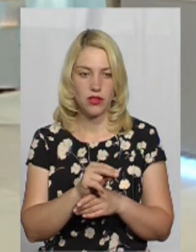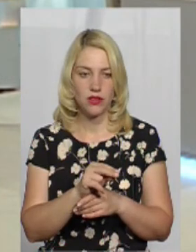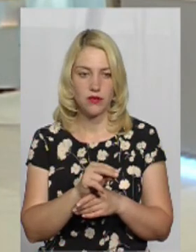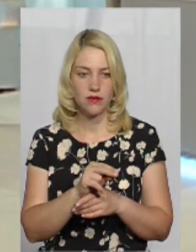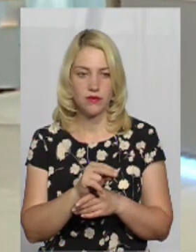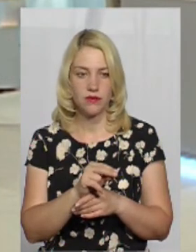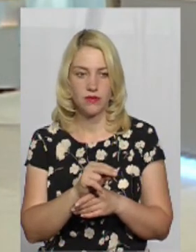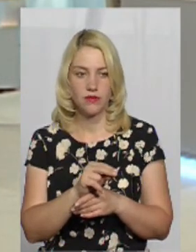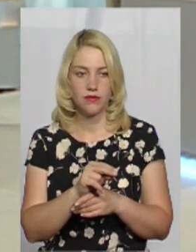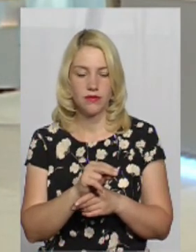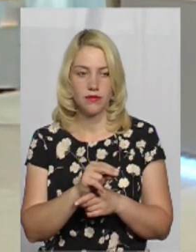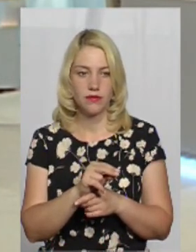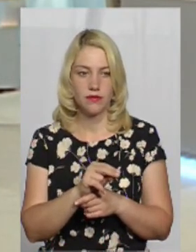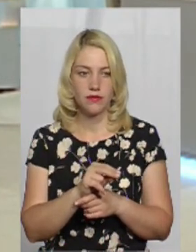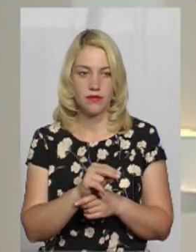служби автомобільних доріг.